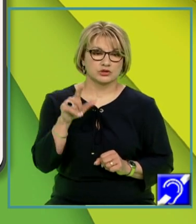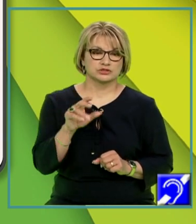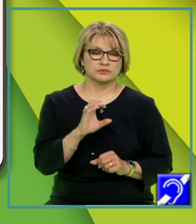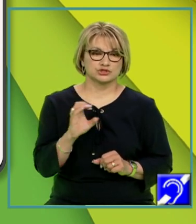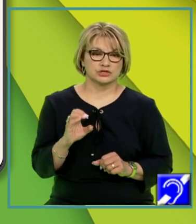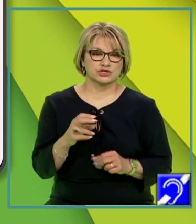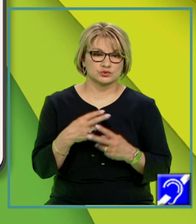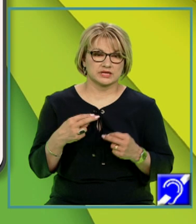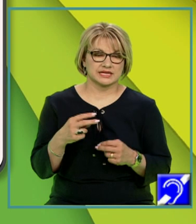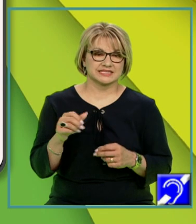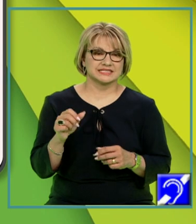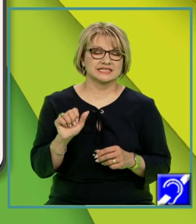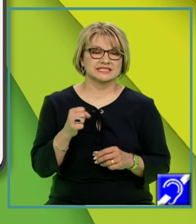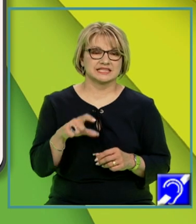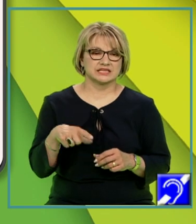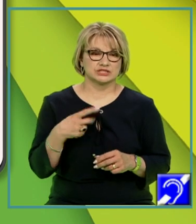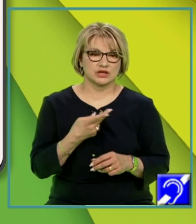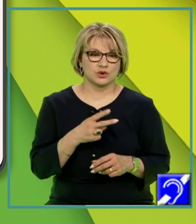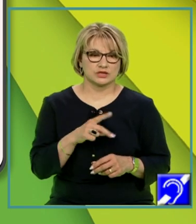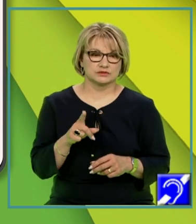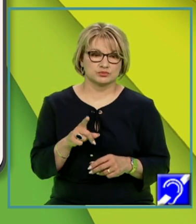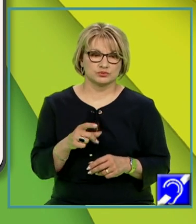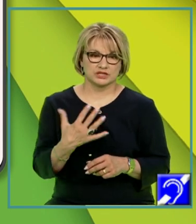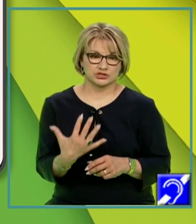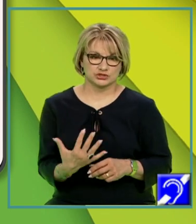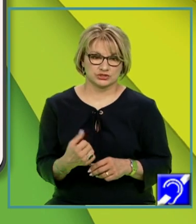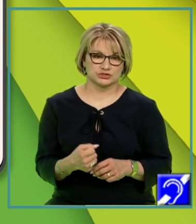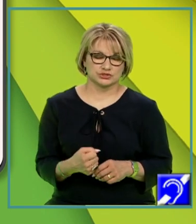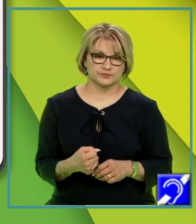judecăți sintetice, îi va corespunde propoziția 5.